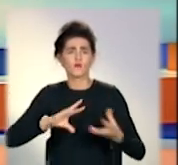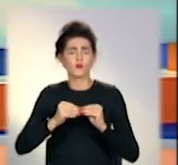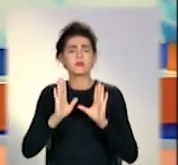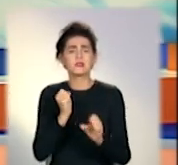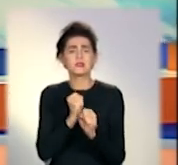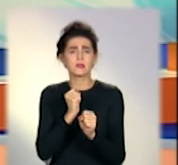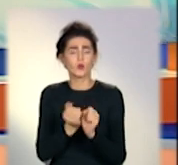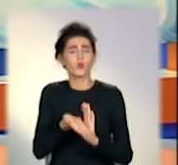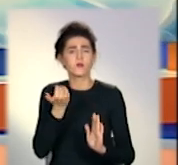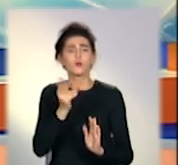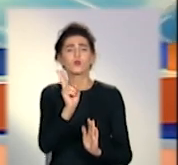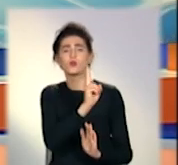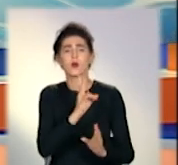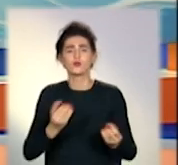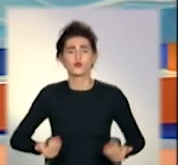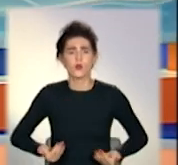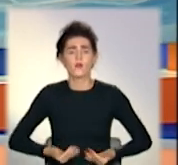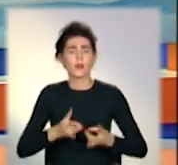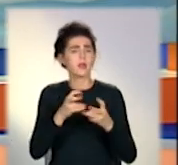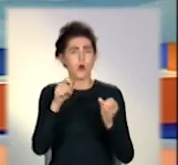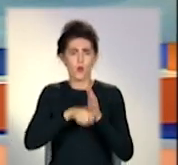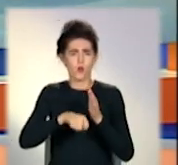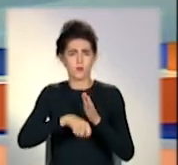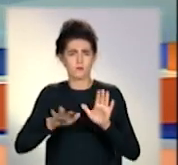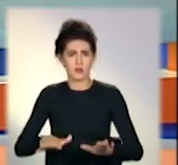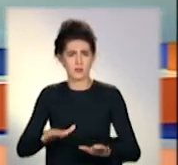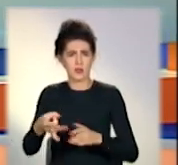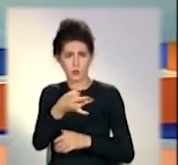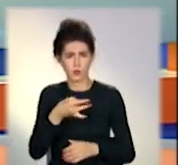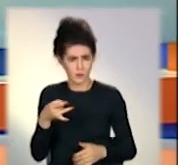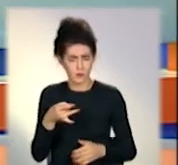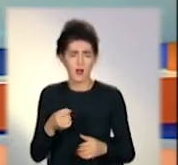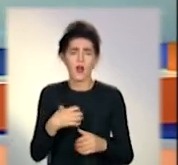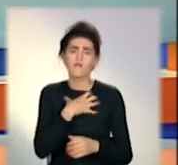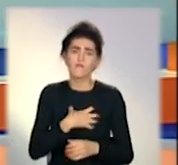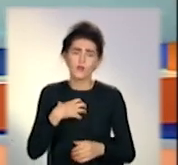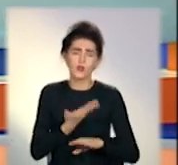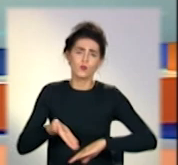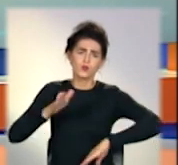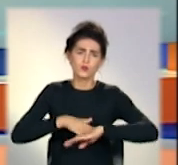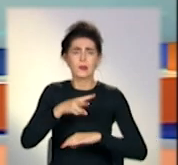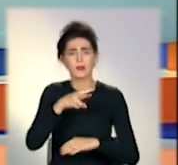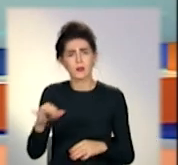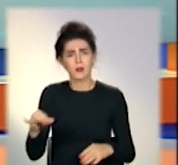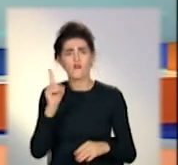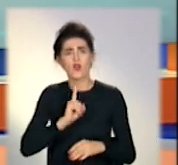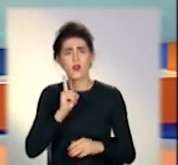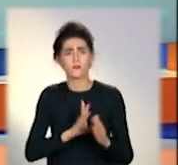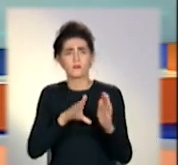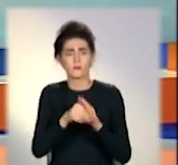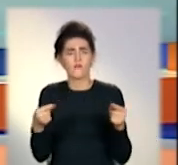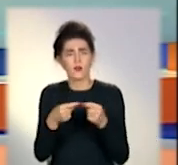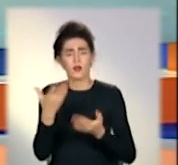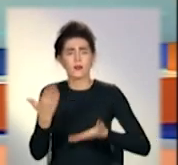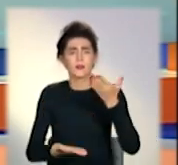тих, хто живе на непідконтрольній Україні території. Чи важко виняйняти тимчасове житло, якщо дім